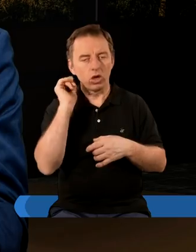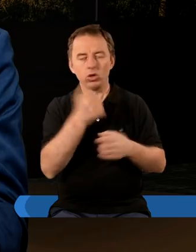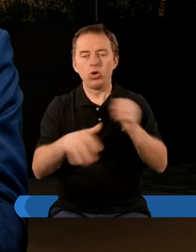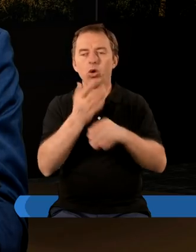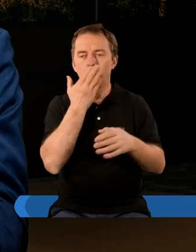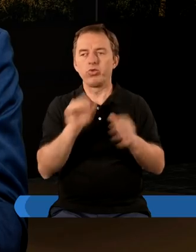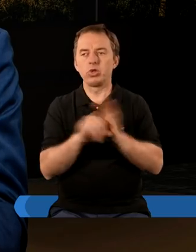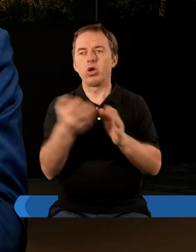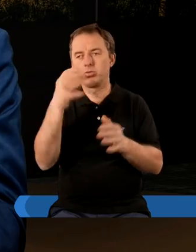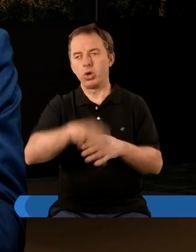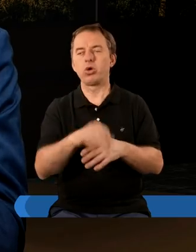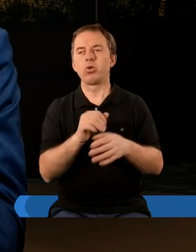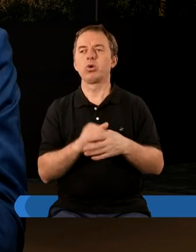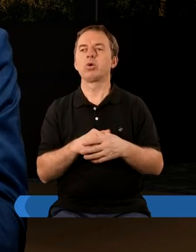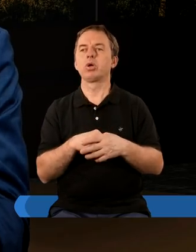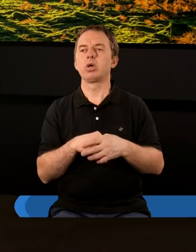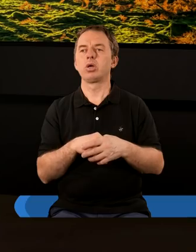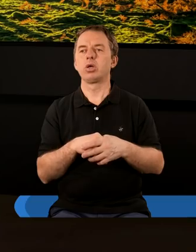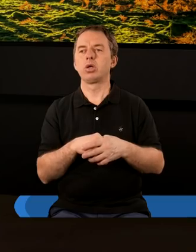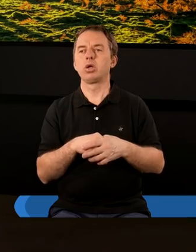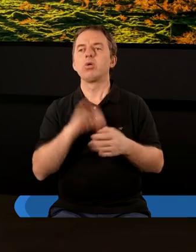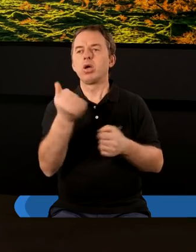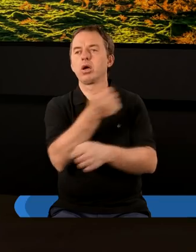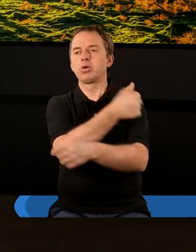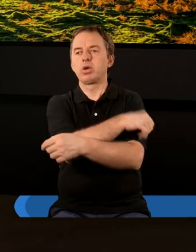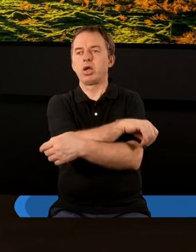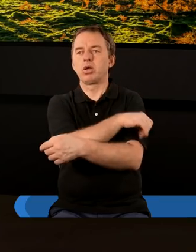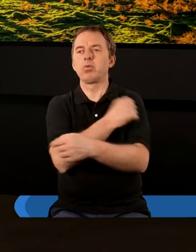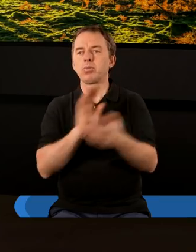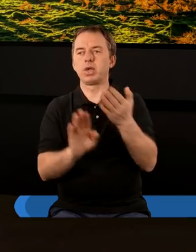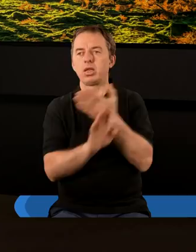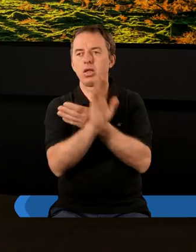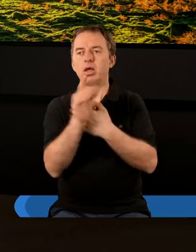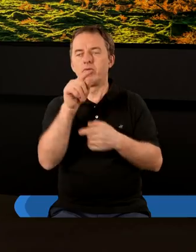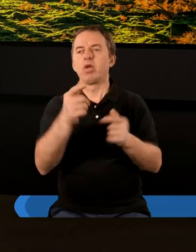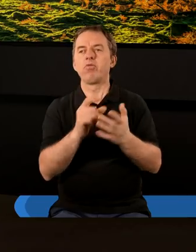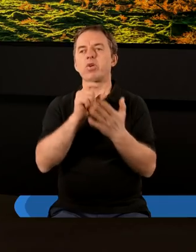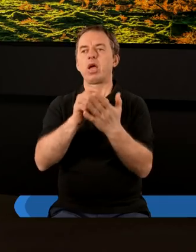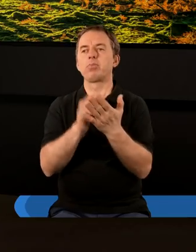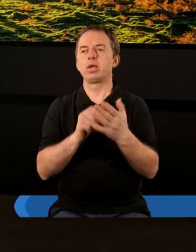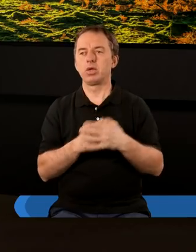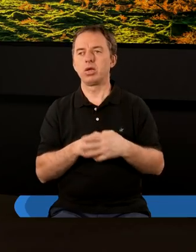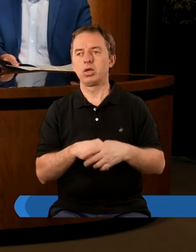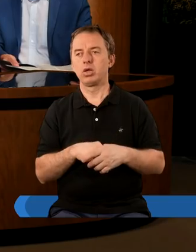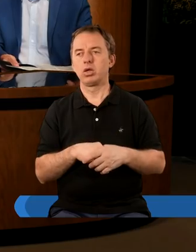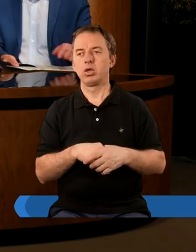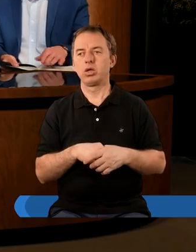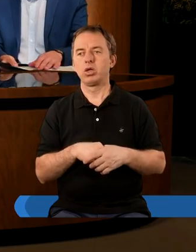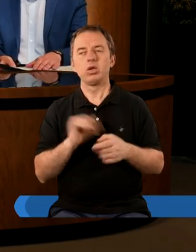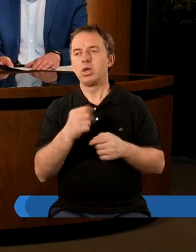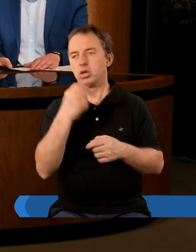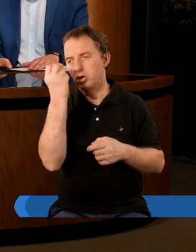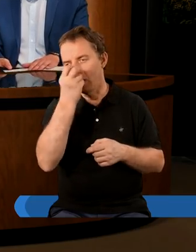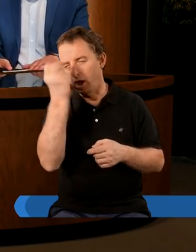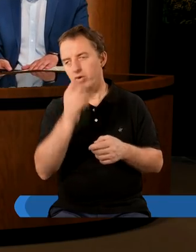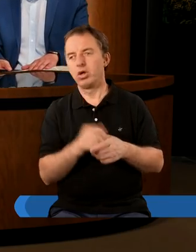słucha co duch mówi do zborów jaki obraz chrześcijaństwa mamy przedstawiony w tym fragmencie no niestety nie